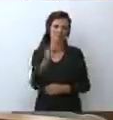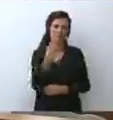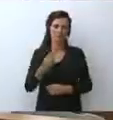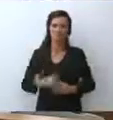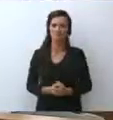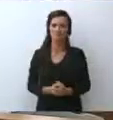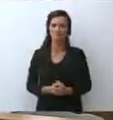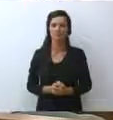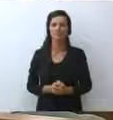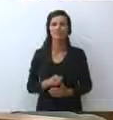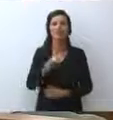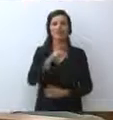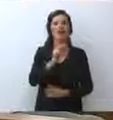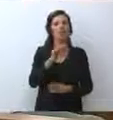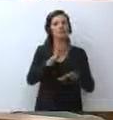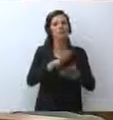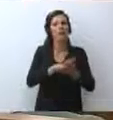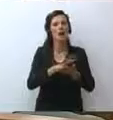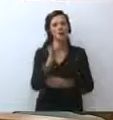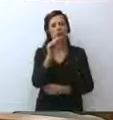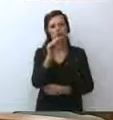Alessandro Barbera alla Stampa.